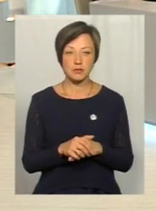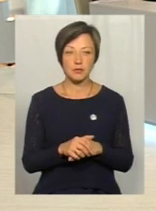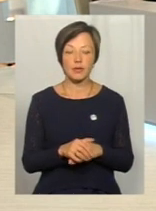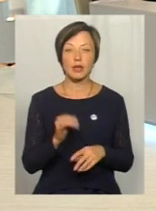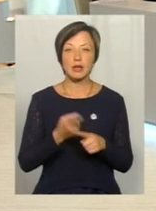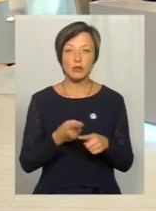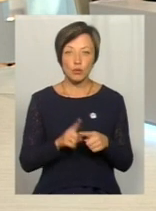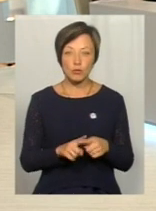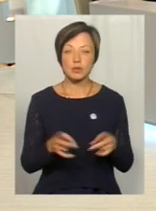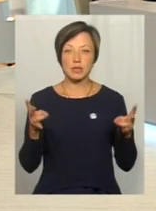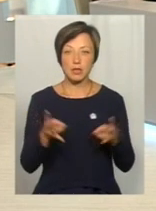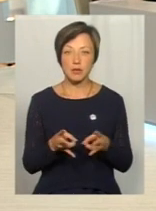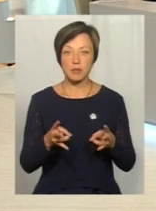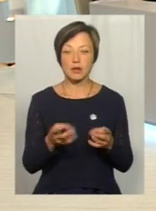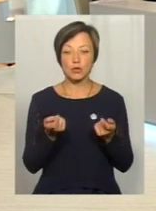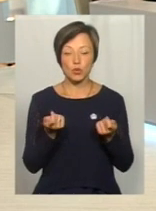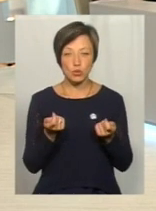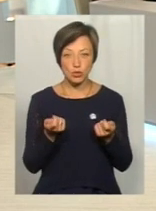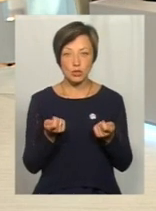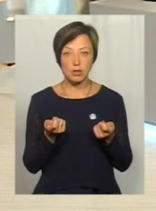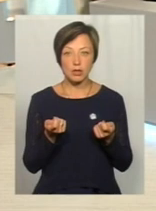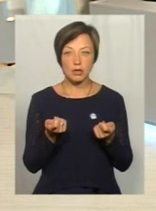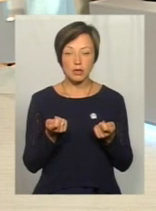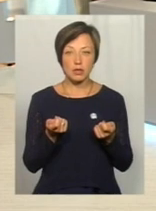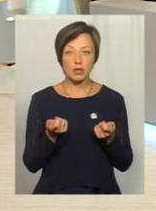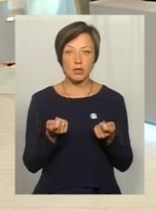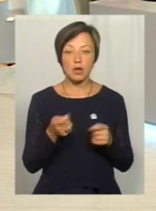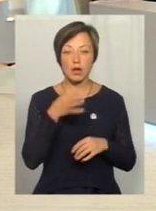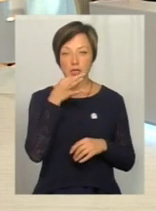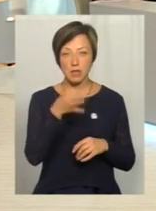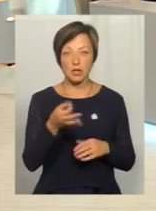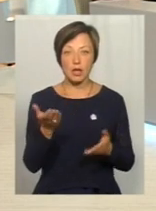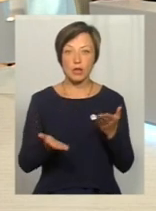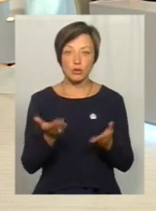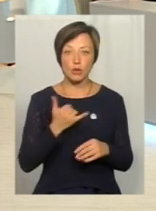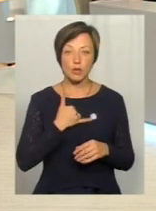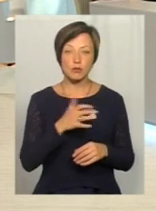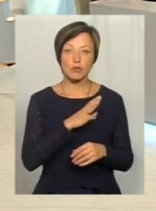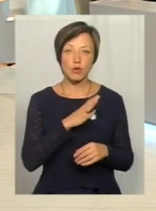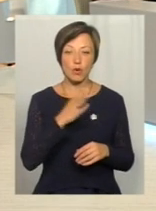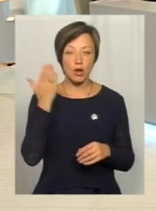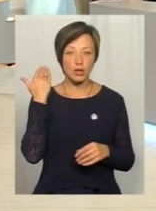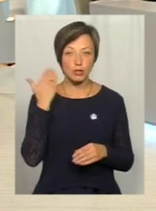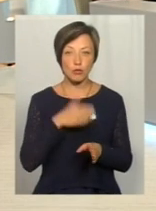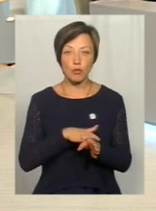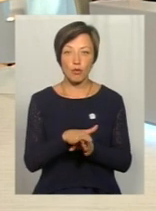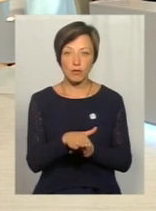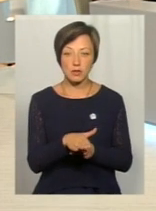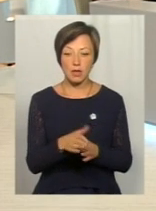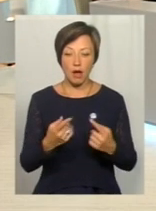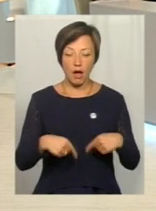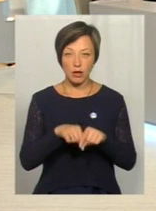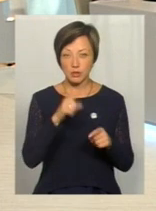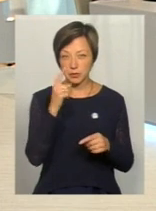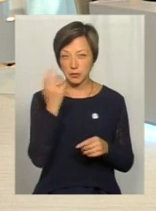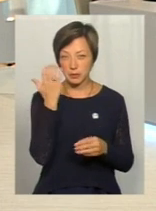І тому треба трошки якось казати, якщо у нас було, наприклад, раніше повністю отрасль в тіні,